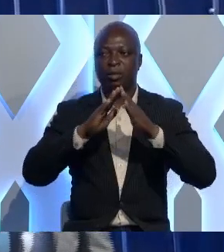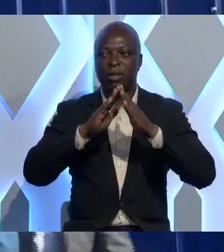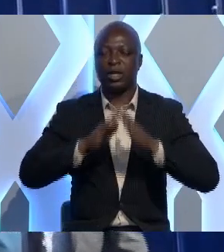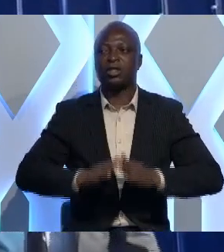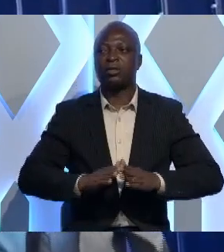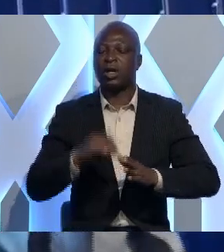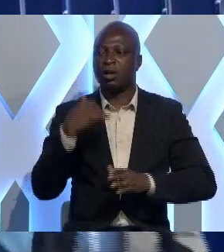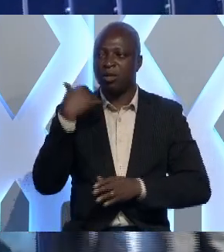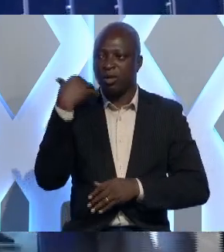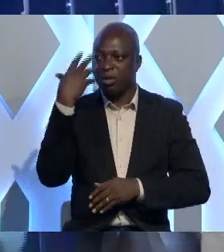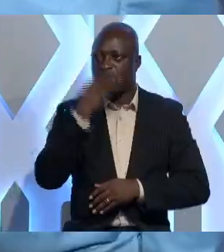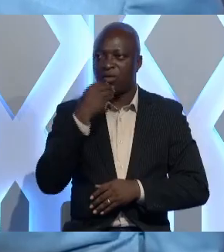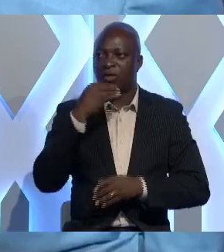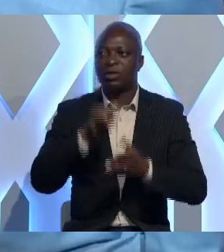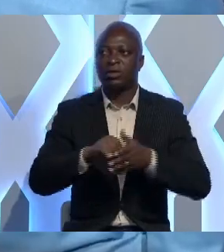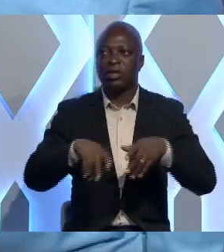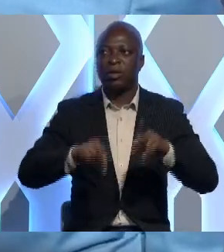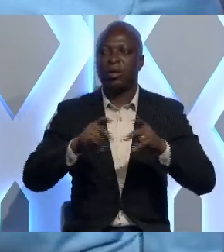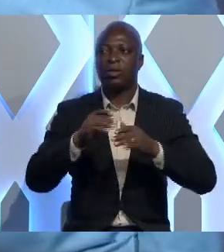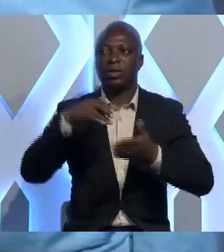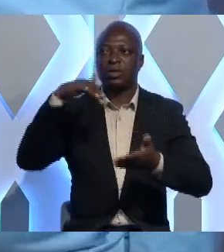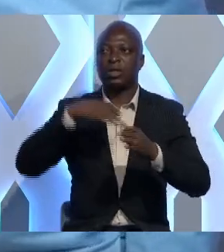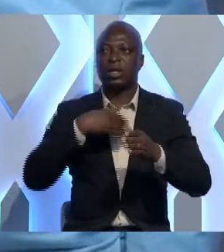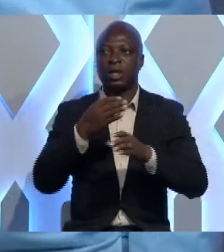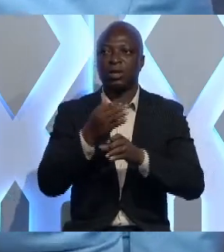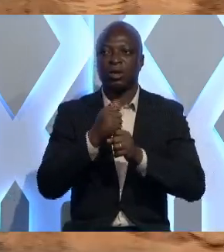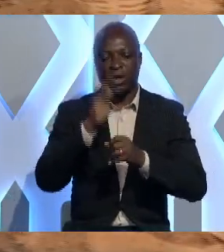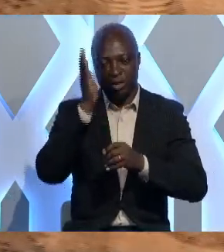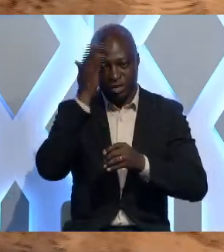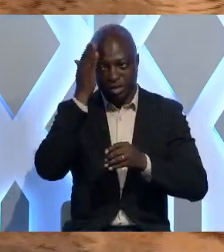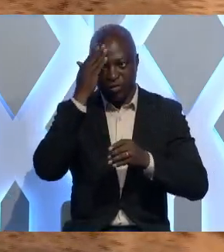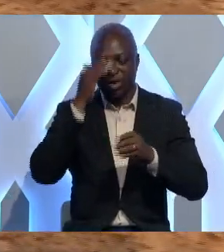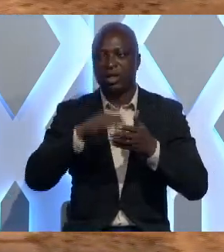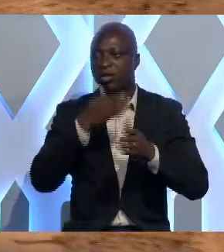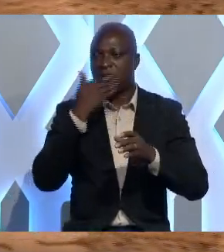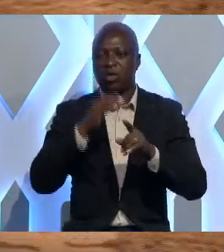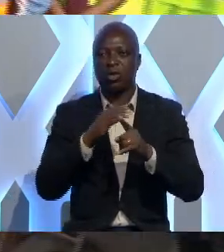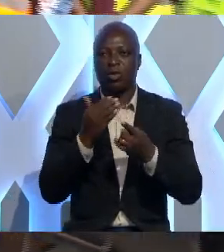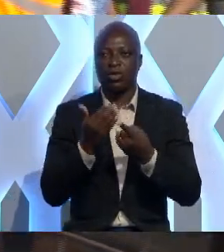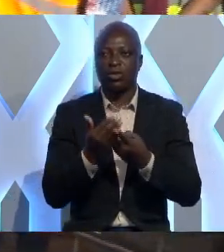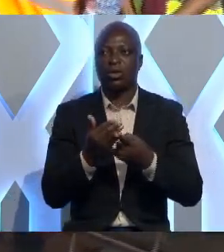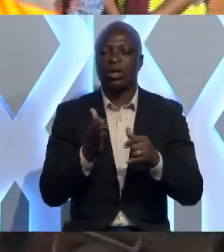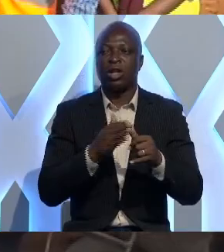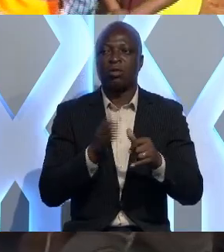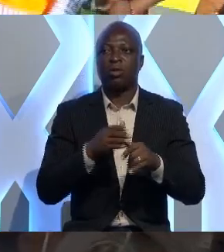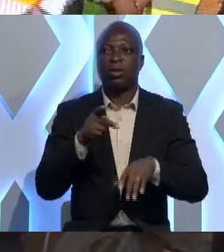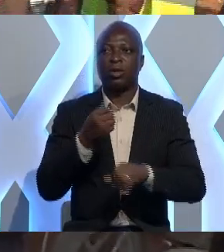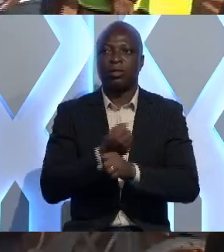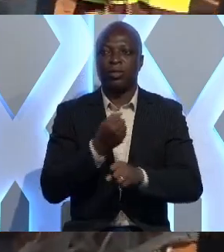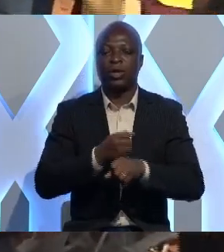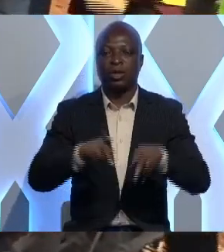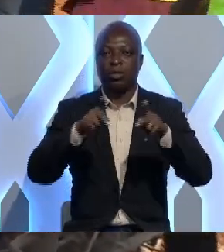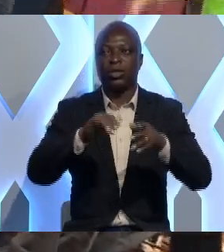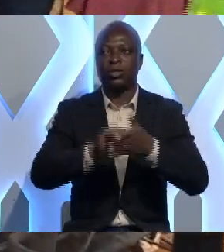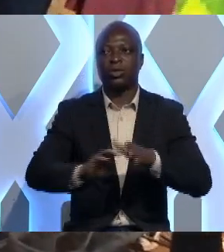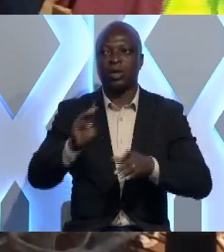flambant neuf, ce qui permettra aux étudiants d'acquérir leur savoir dans de meilleures conditions. La première pierre a été posée ce mardi